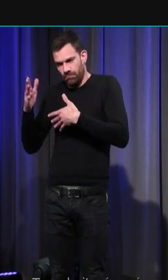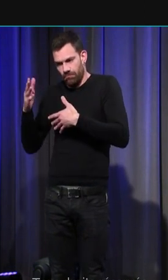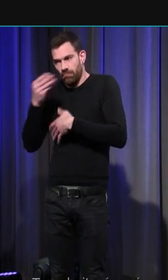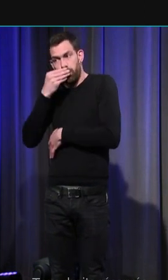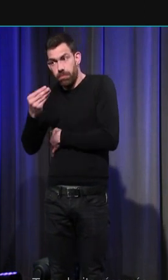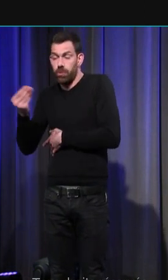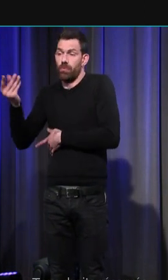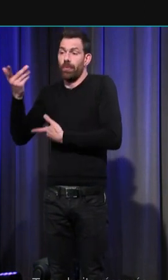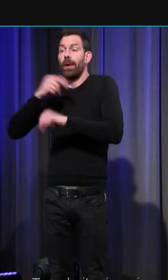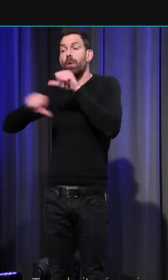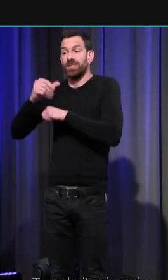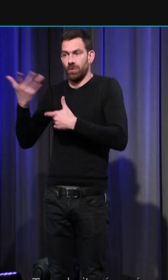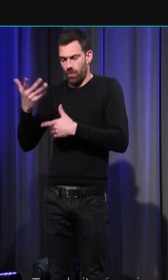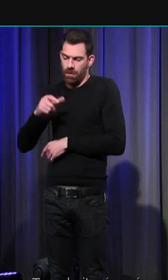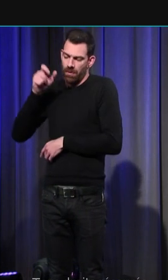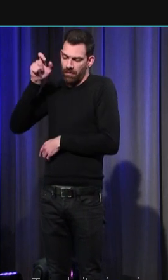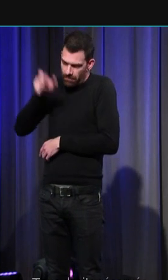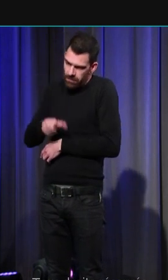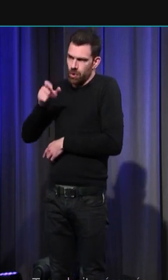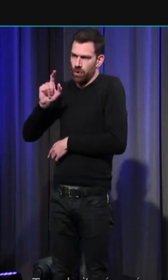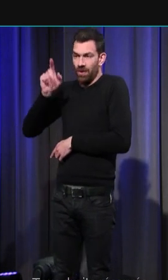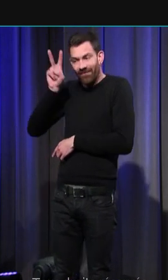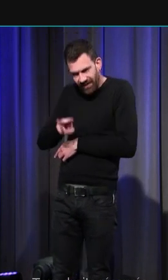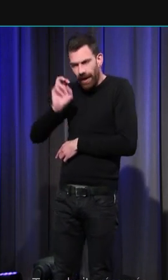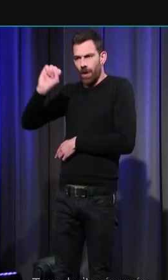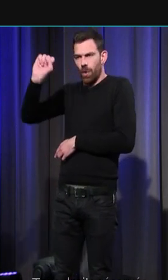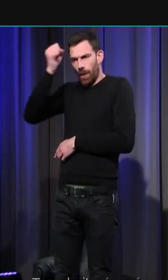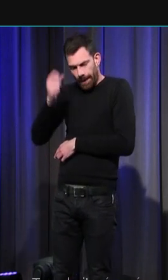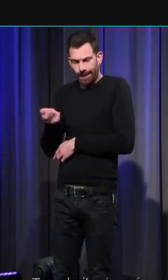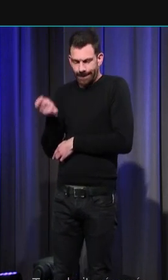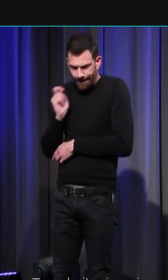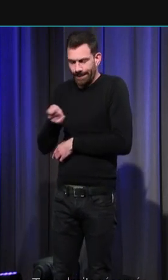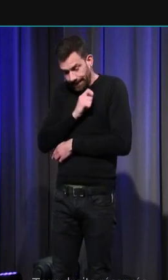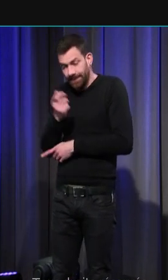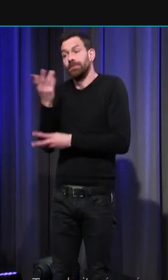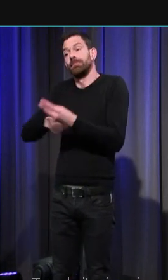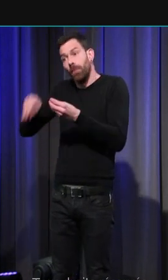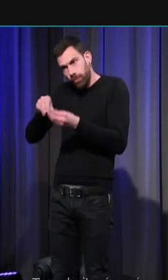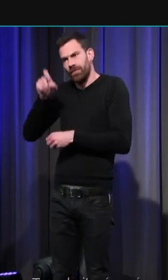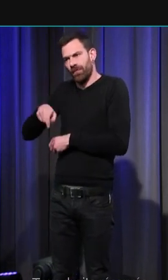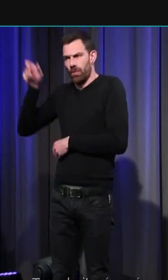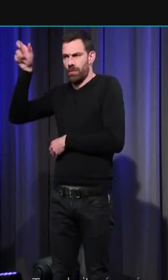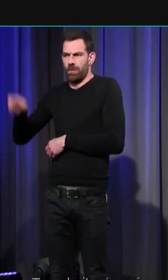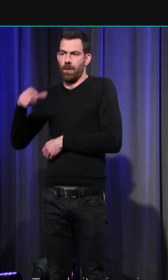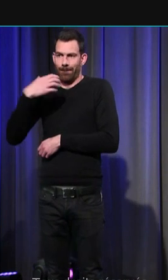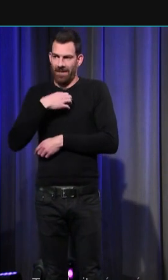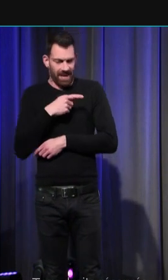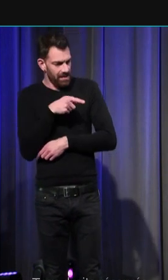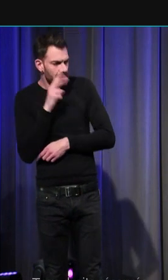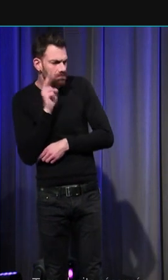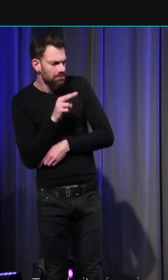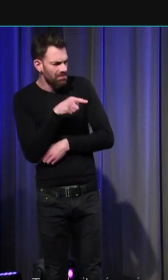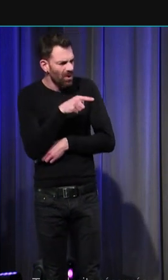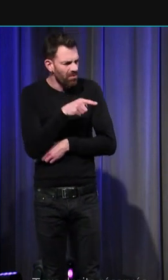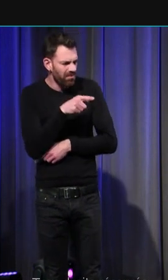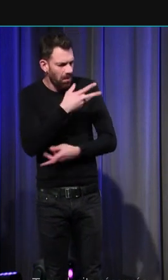il faut que le repenti manifeste sa contrition mais en plus il faut que le prêtre s'assure que ce n pas simplement un mime